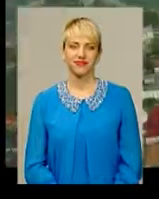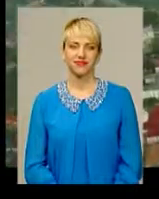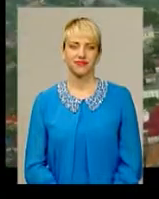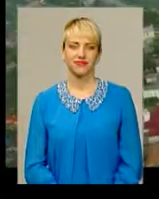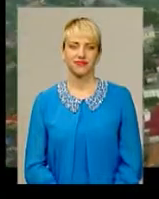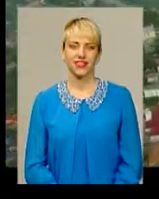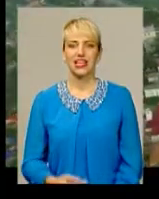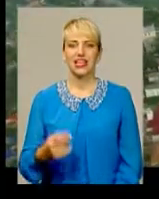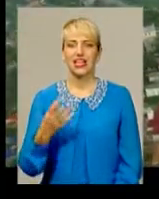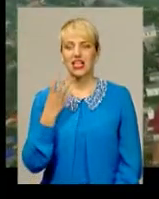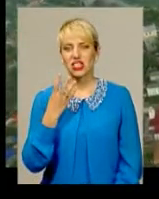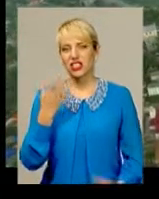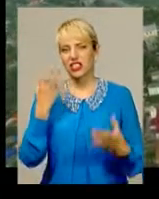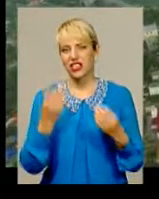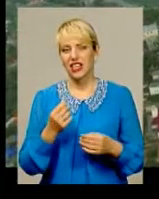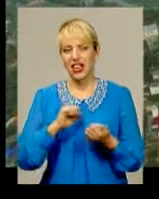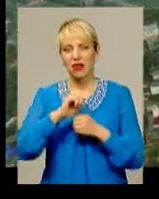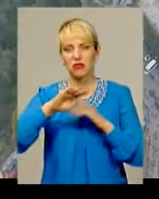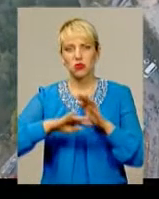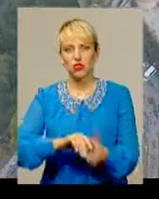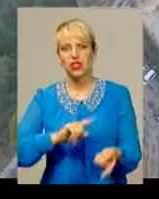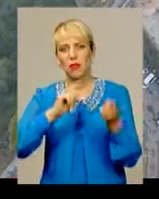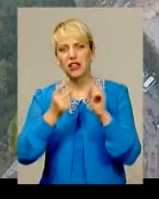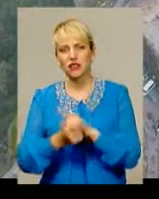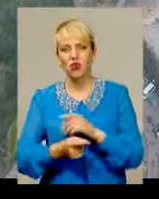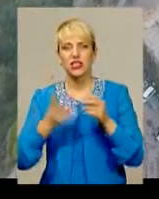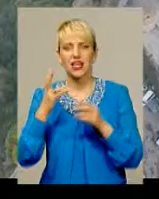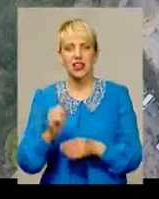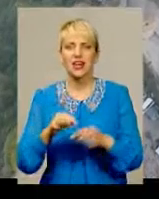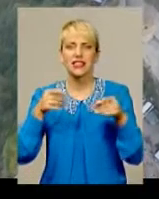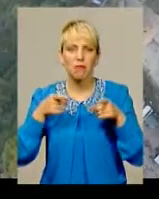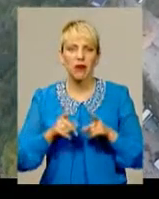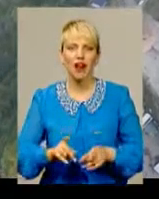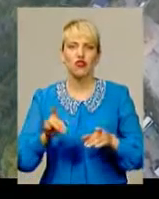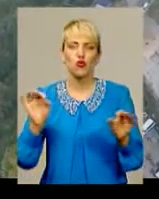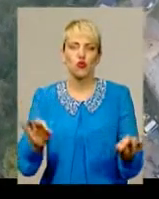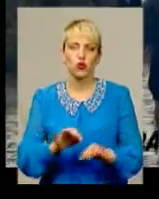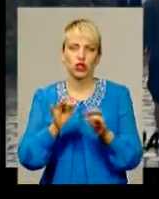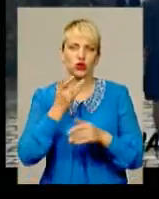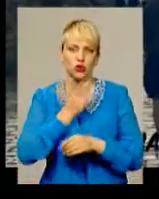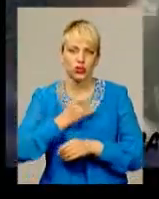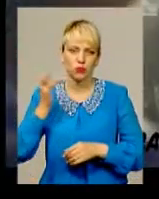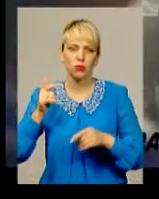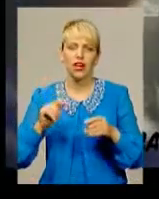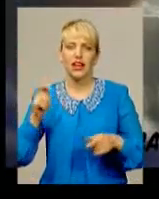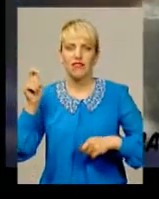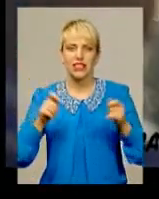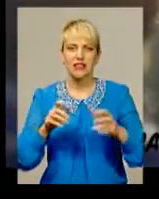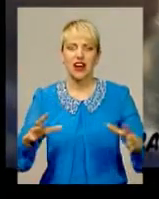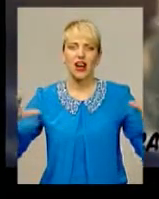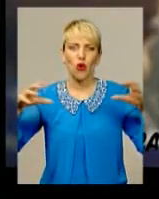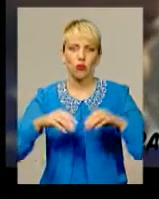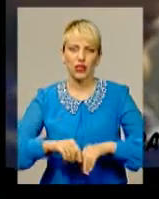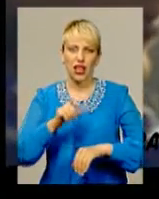Тож на цілих чотири дні Кам'янець перетвориться на справжню музичну республіку. Фестиваль об'єднає людей різного віку, з